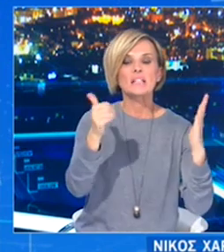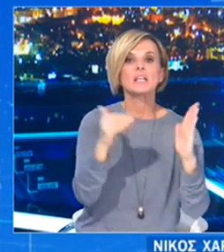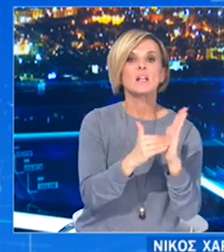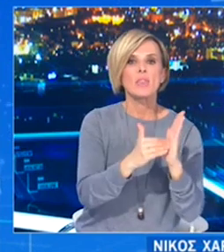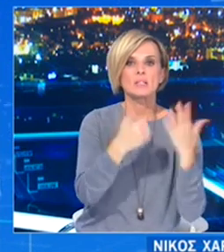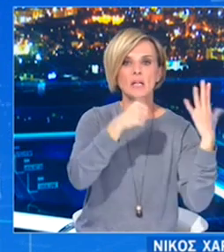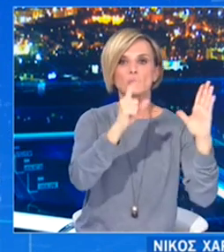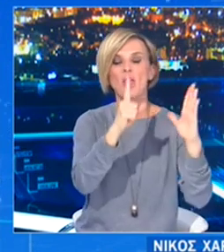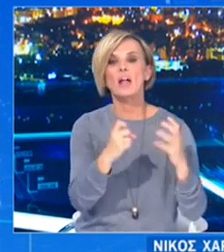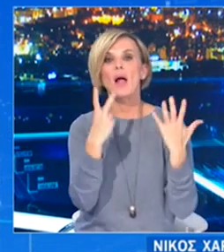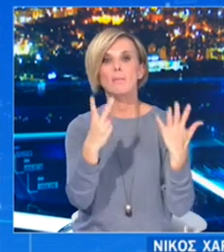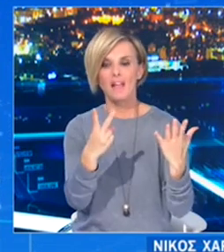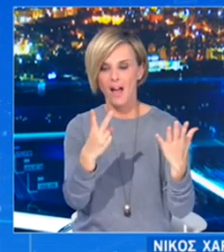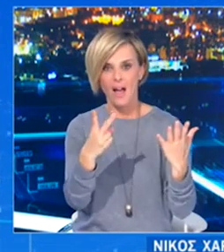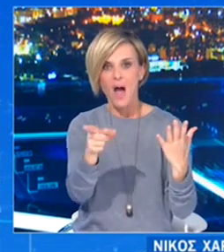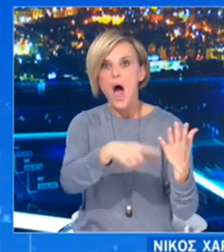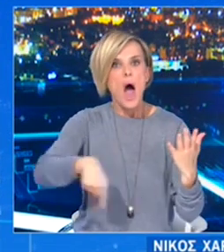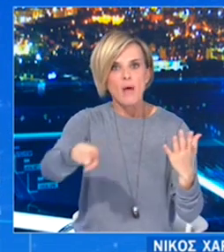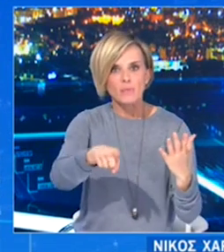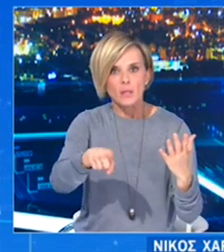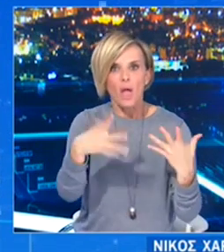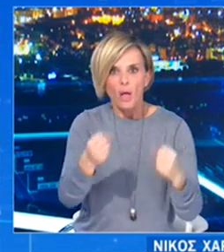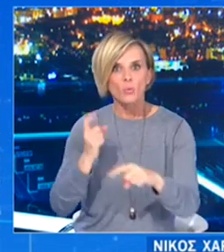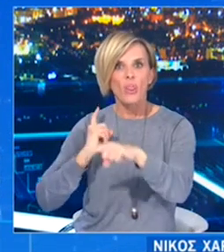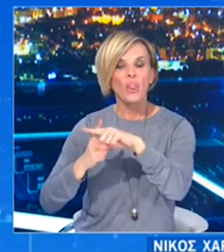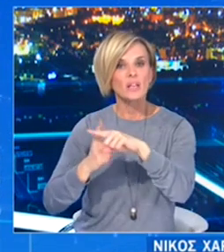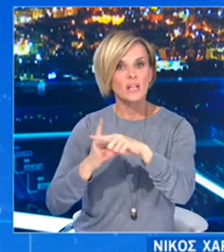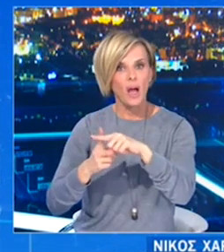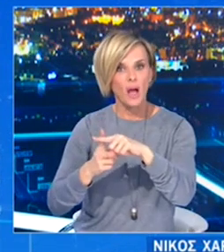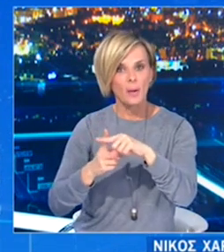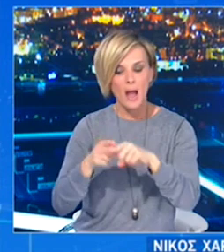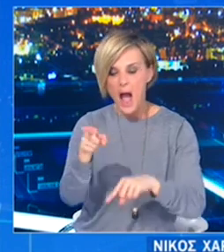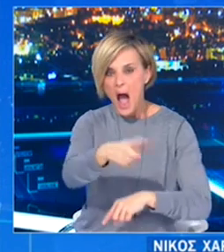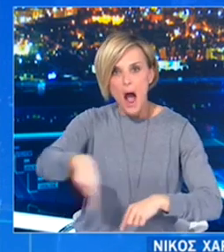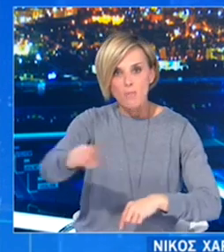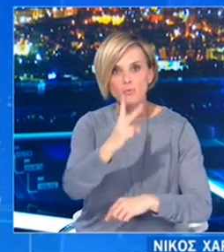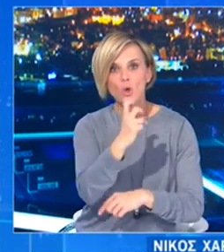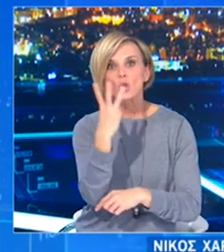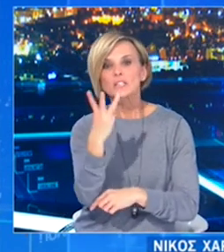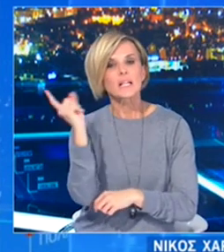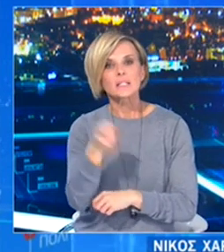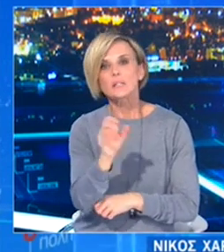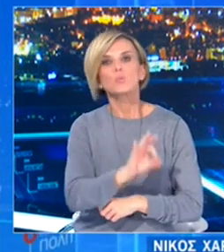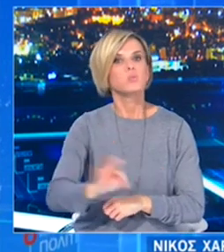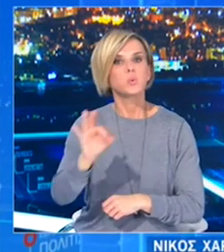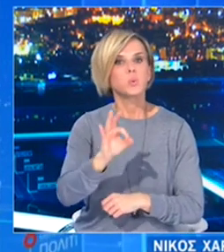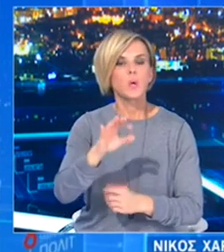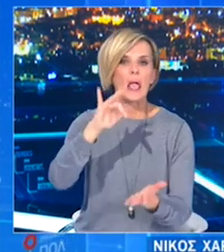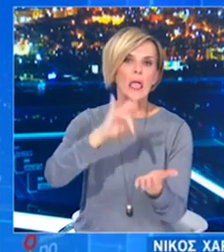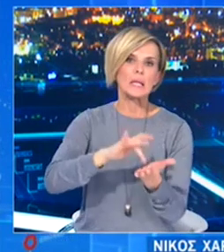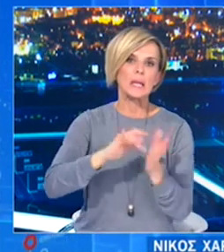Από αυτά τα 7.031, δηλαδή ποσοστό 42,3%, βρίσκονται στην περιφέρεια Κεντρικής Μακεδονίας.